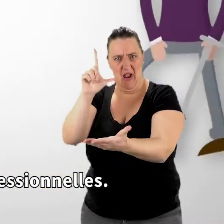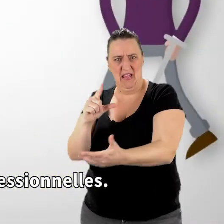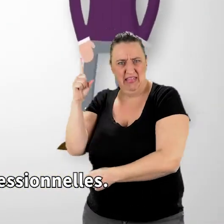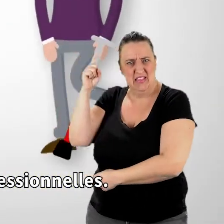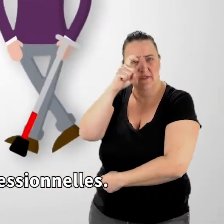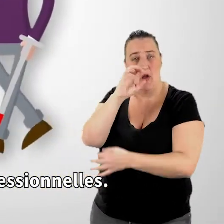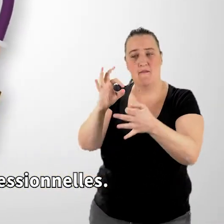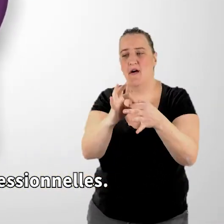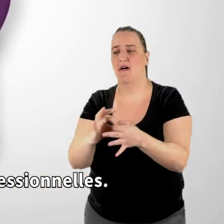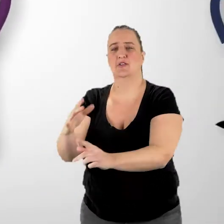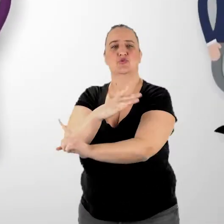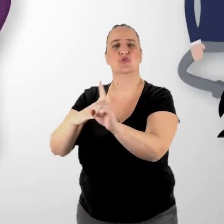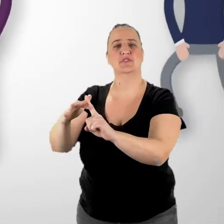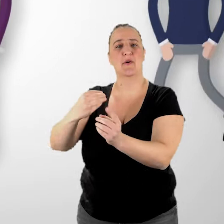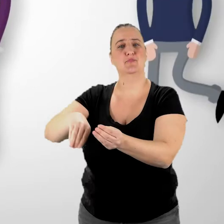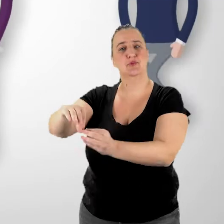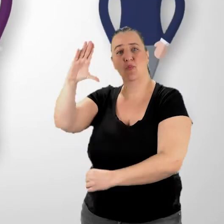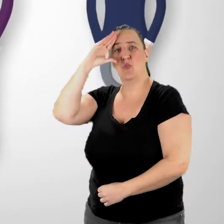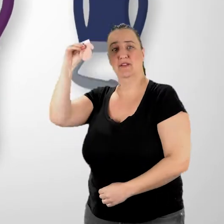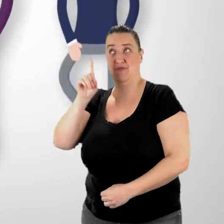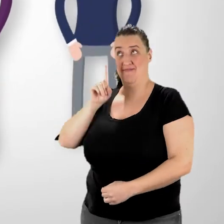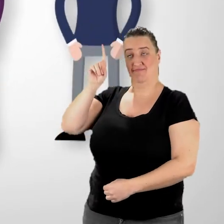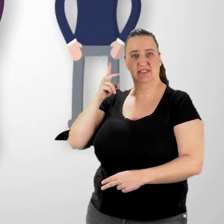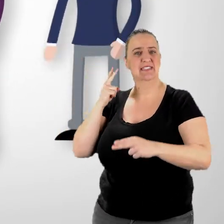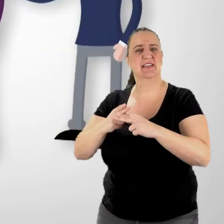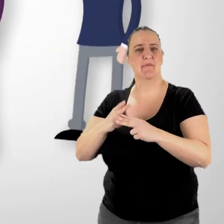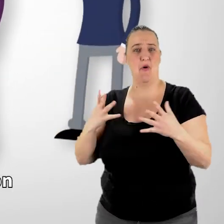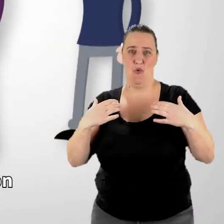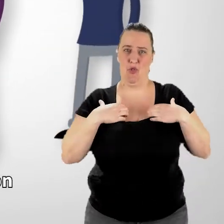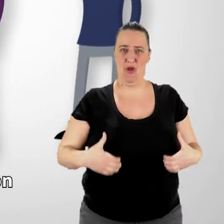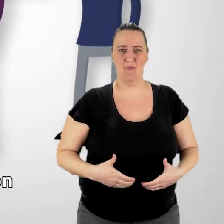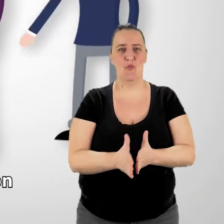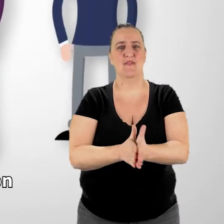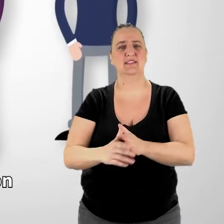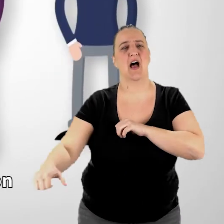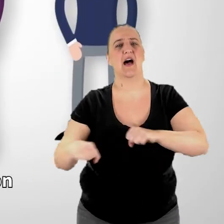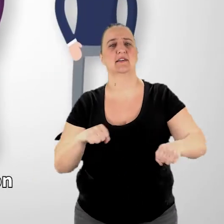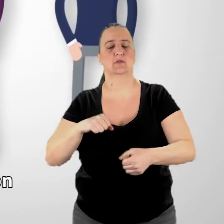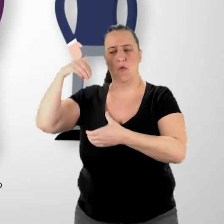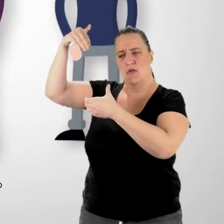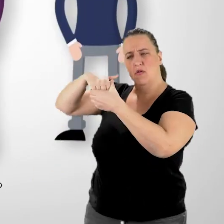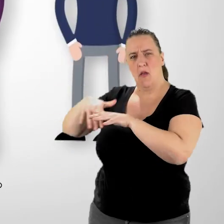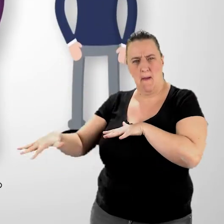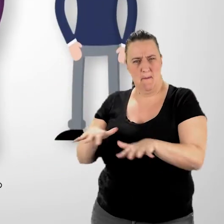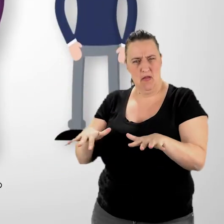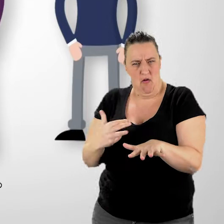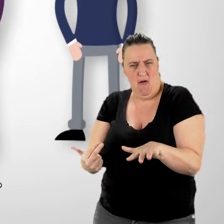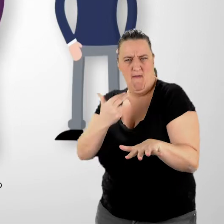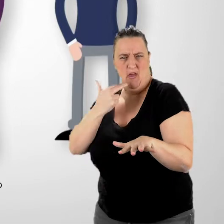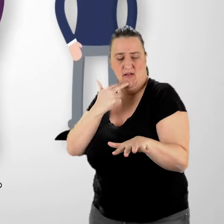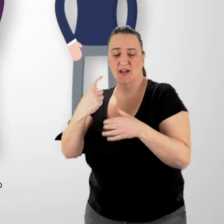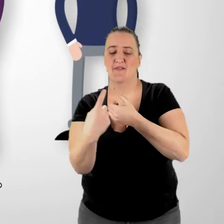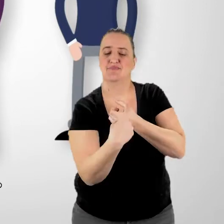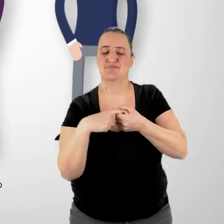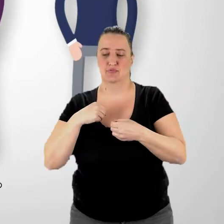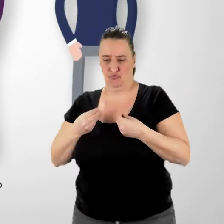difficulté socio-professionnelle. Grâce à une méthodologie opérante, nous développerons des actions d'insertion par l'activité pour